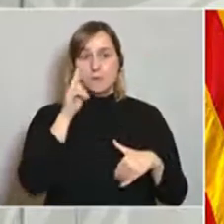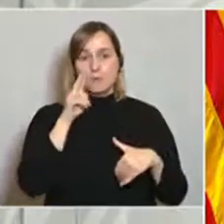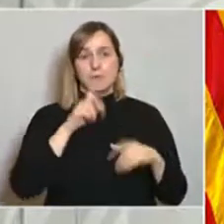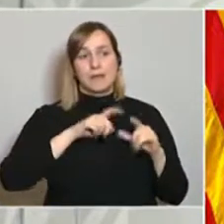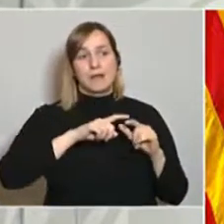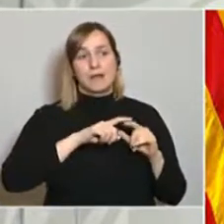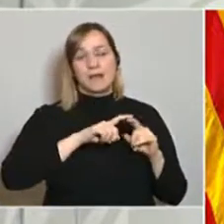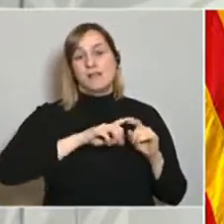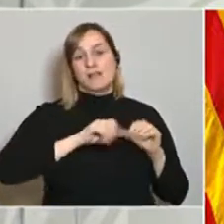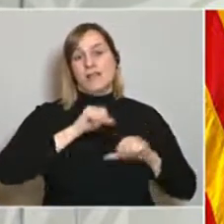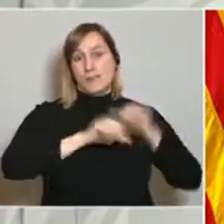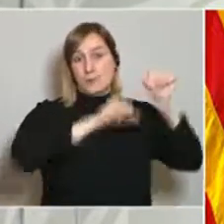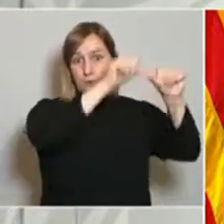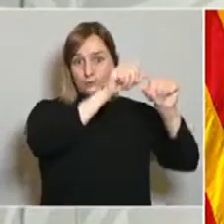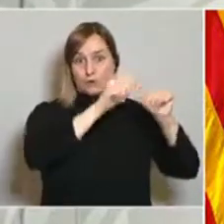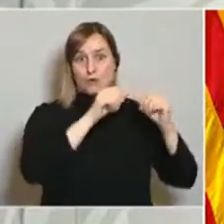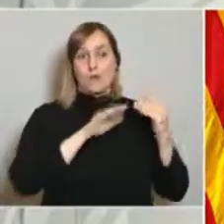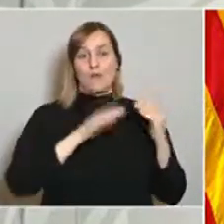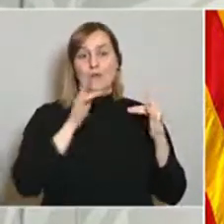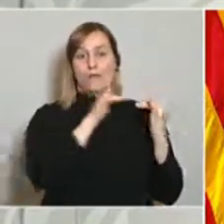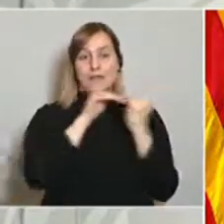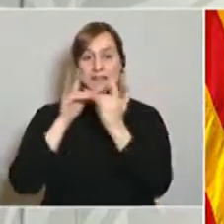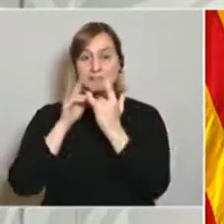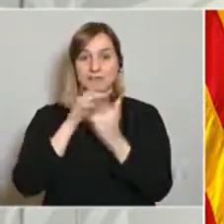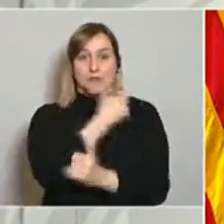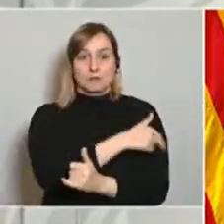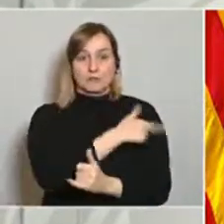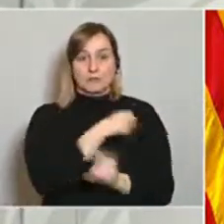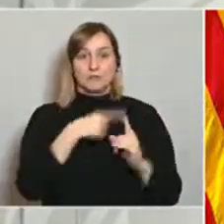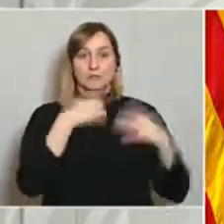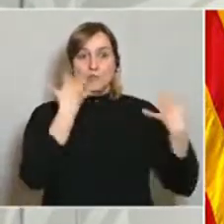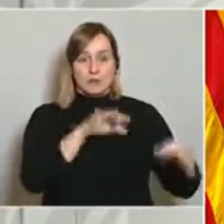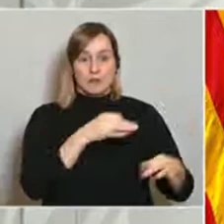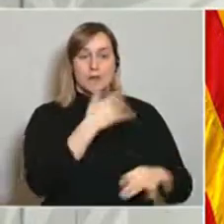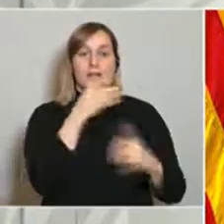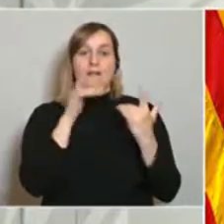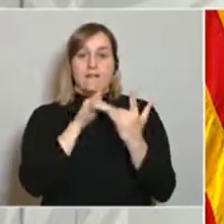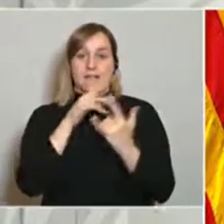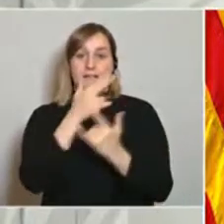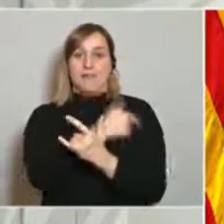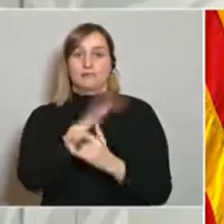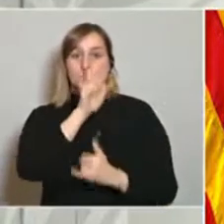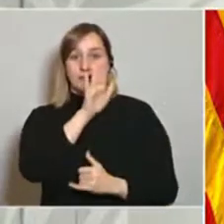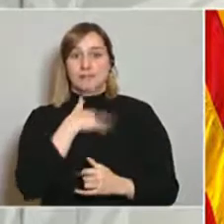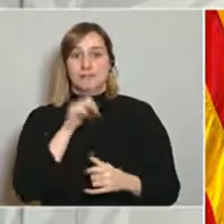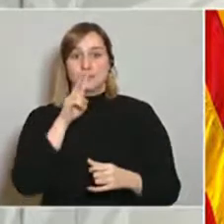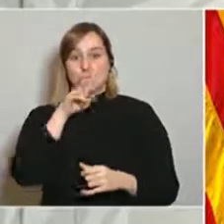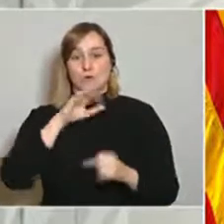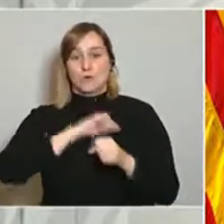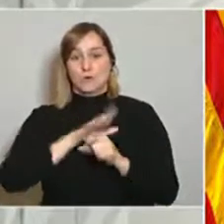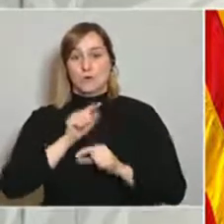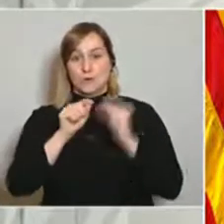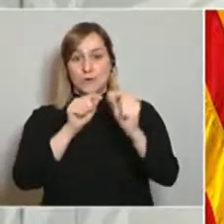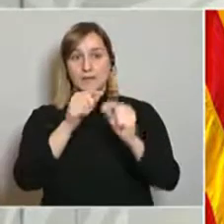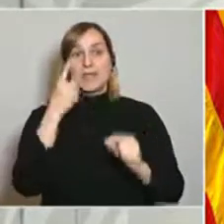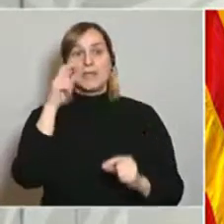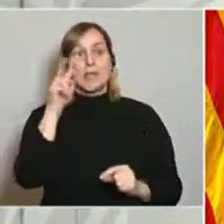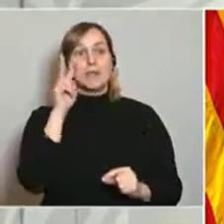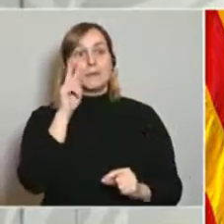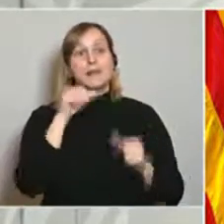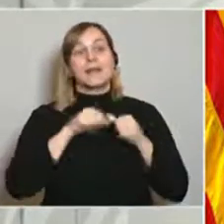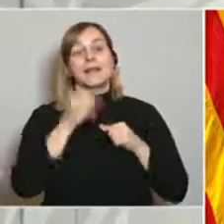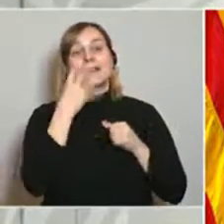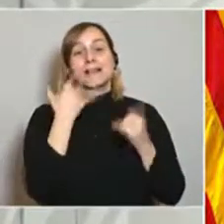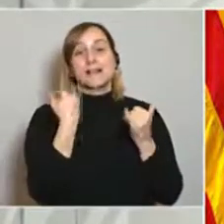crítics ha tingut de llits d'hospitalització convencional i veure com s'està fent aquesta recuperació de llits. Però vull recordar,